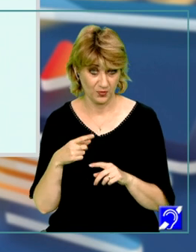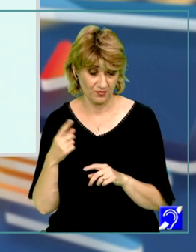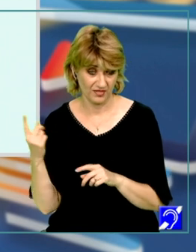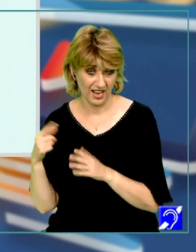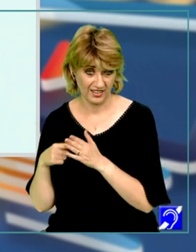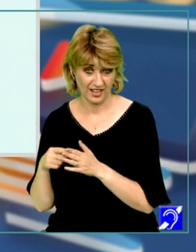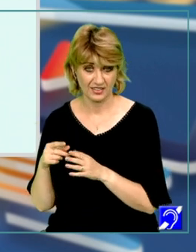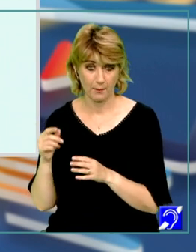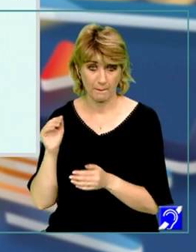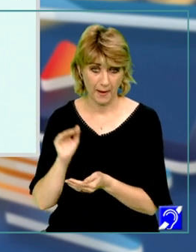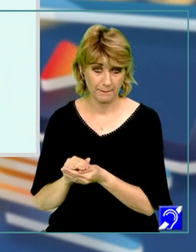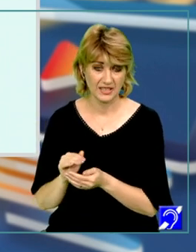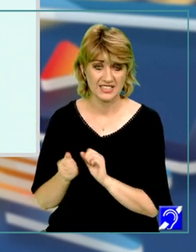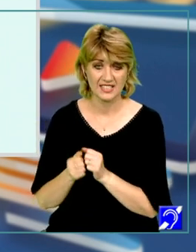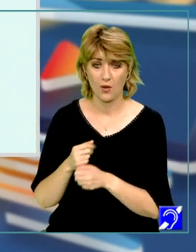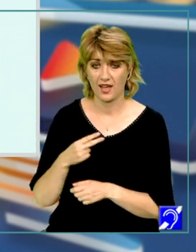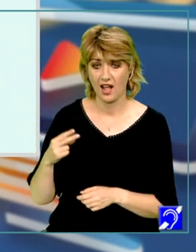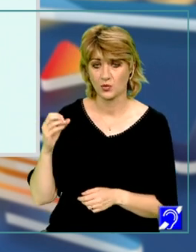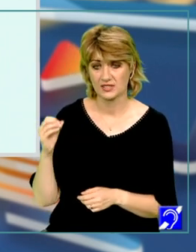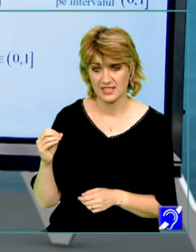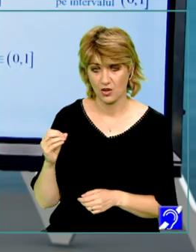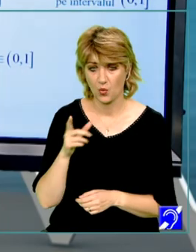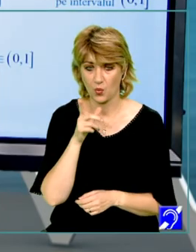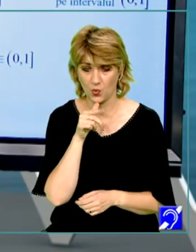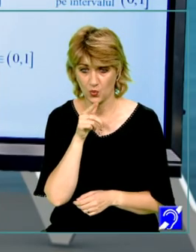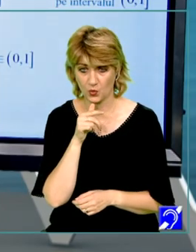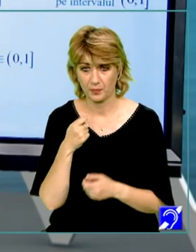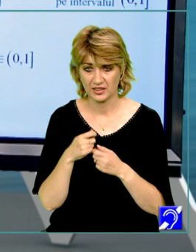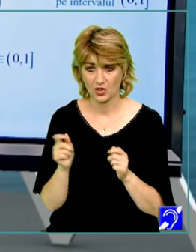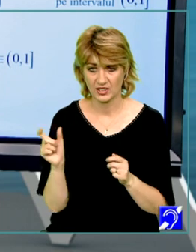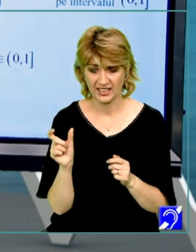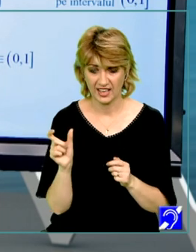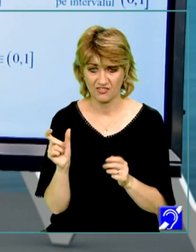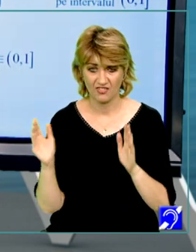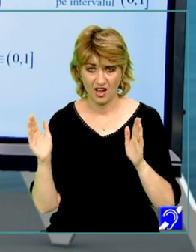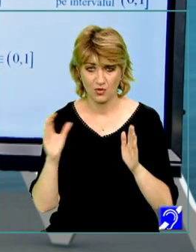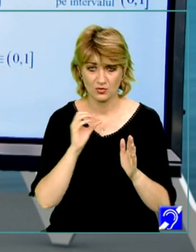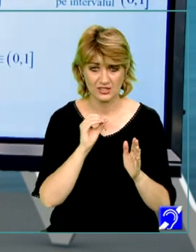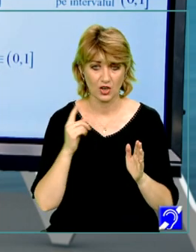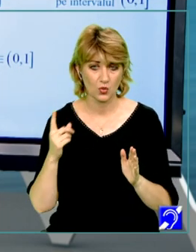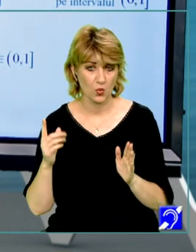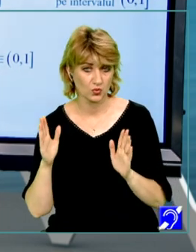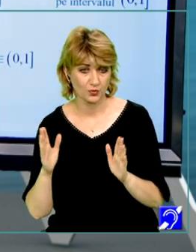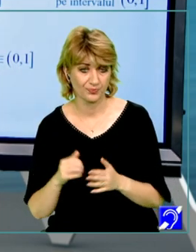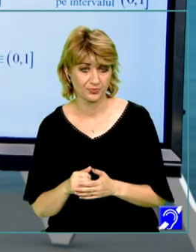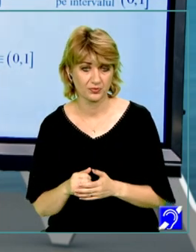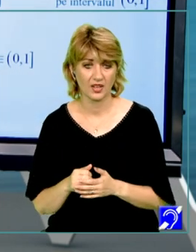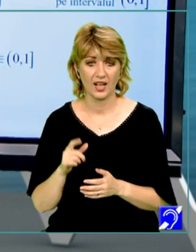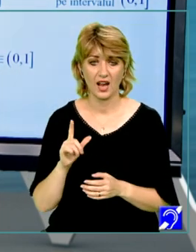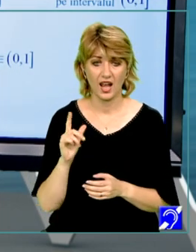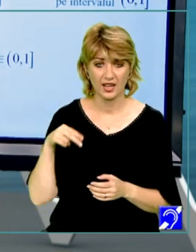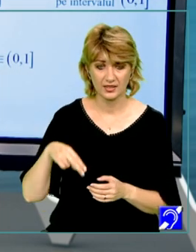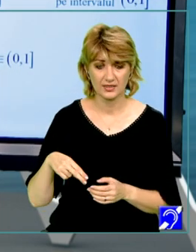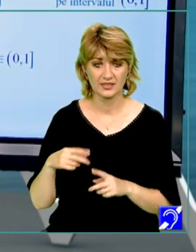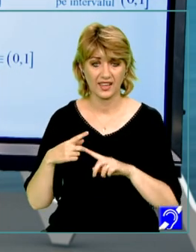x ca fiind mai mică sau egal cu 0, unde? Pe tot intervalul 0, 1. De asemenea, din logaritm natural